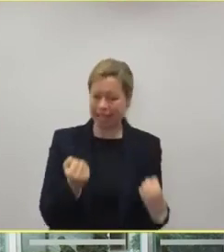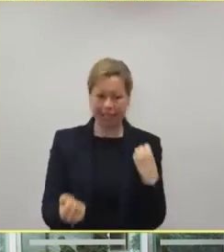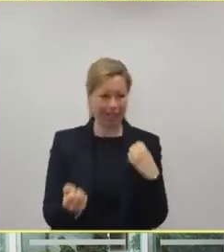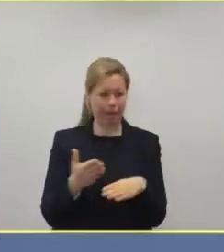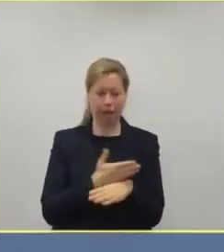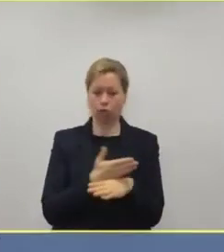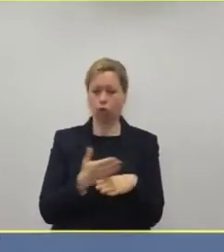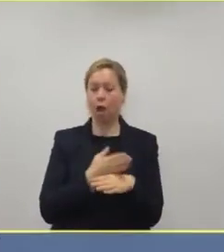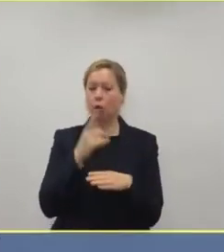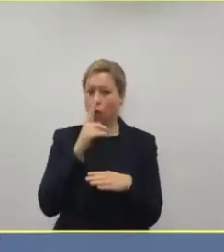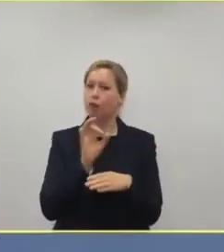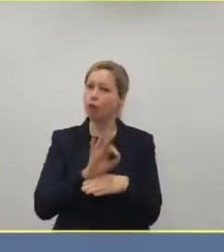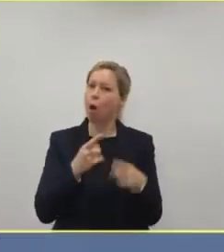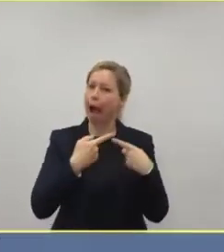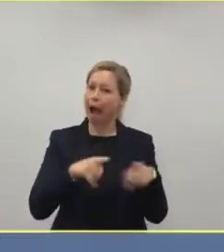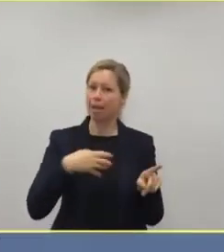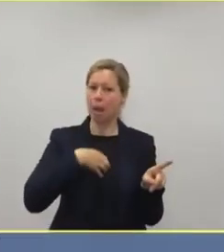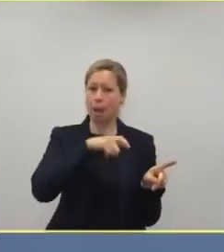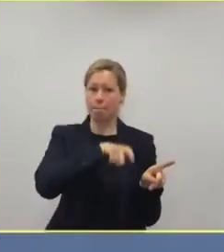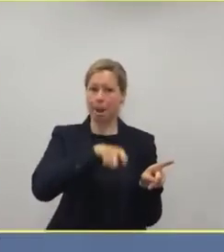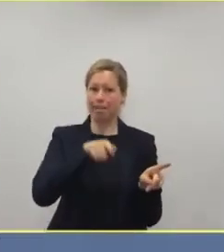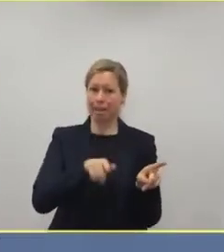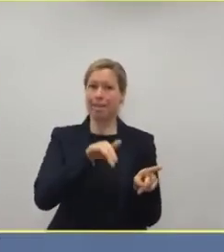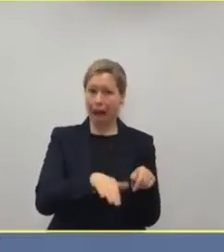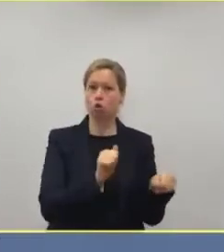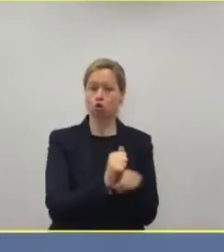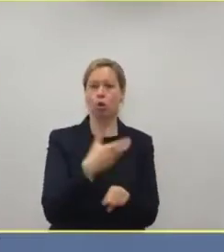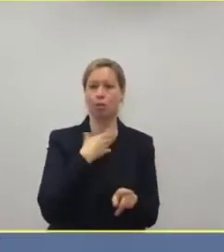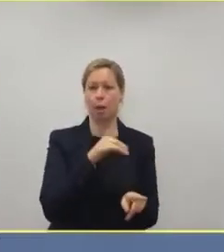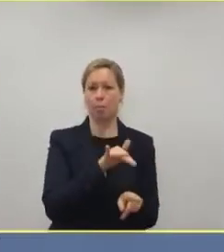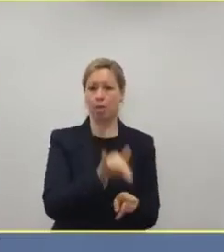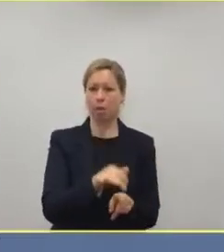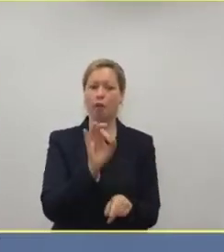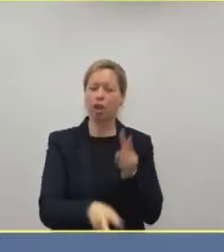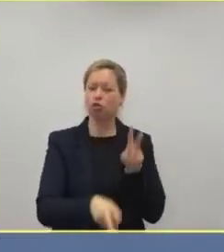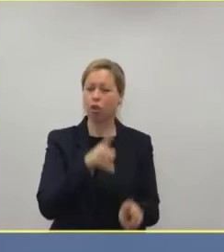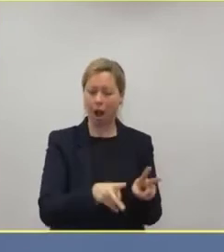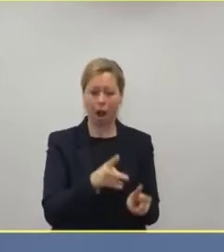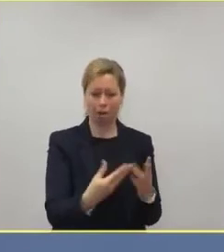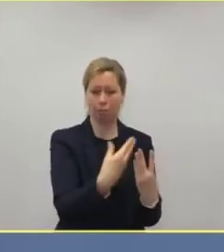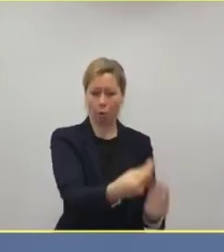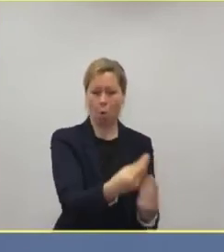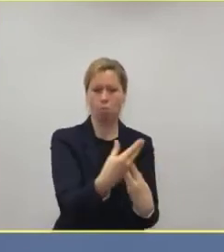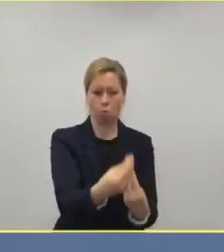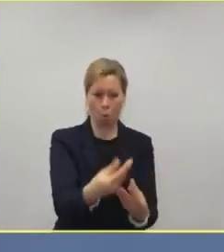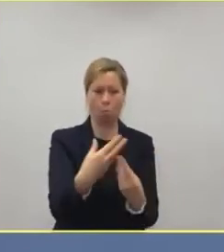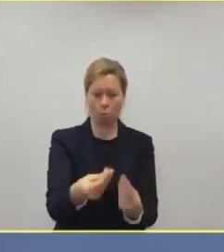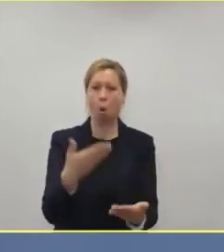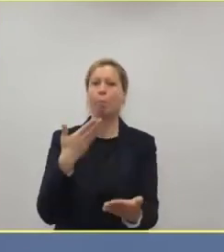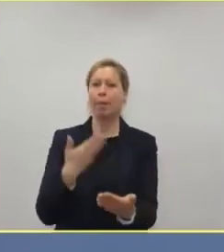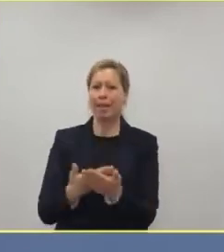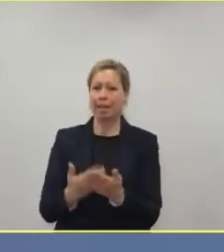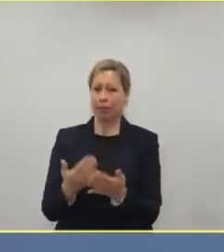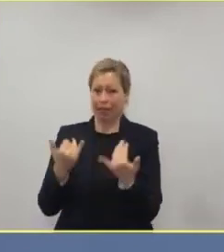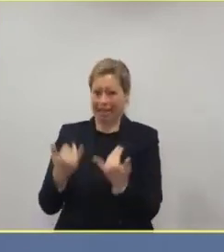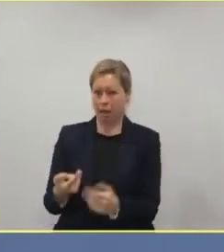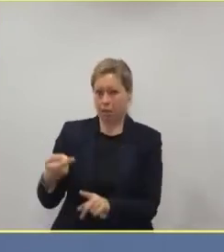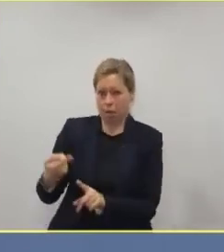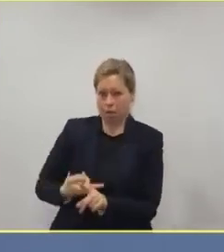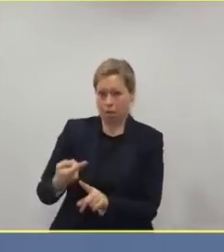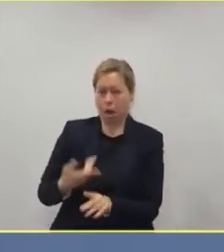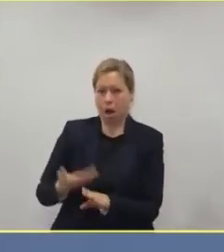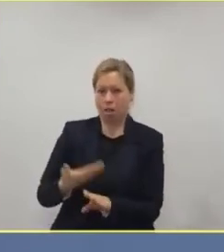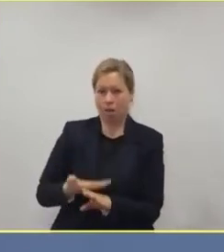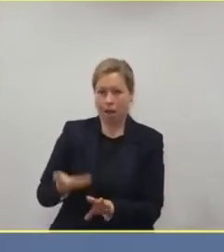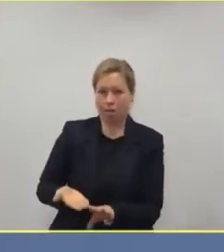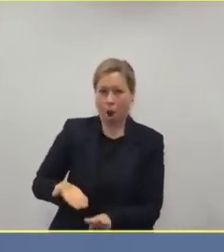Patienten. Und daher ist diese Zahl sehr gering, ja. Aber sie darf eigentlich jetzt nicht weiter steigen und sie wird ja automatisch in den nächsten zwei